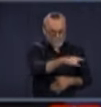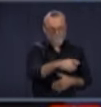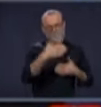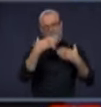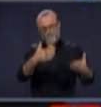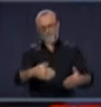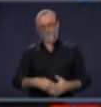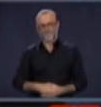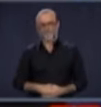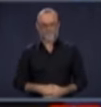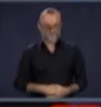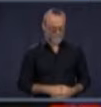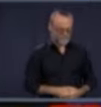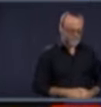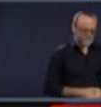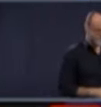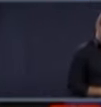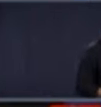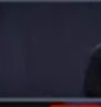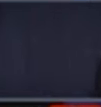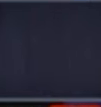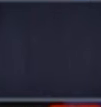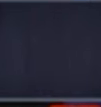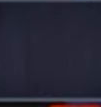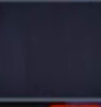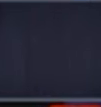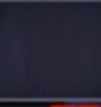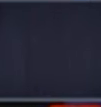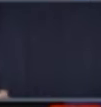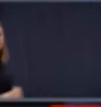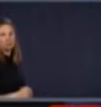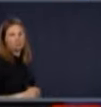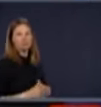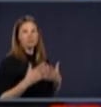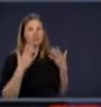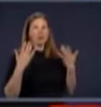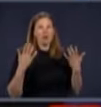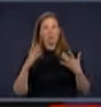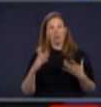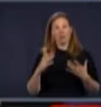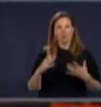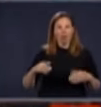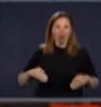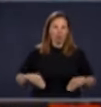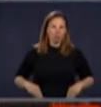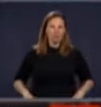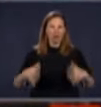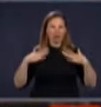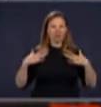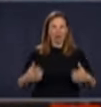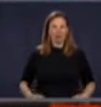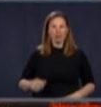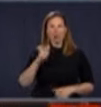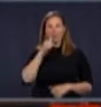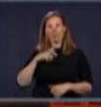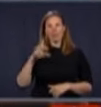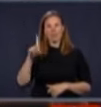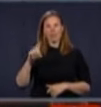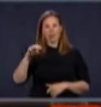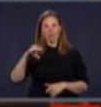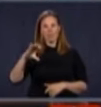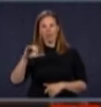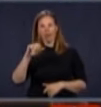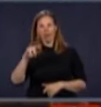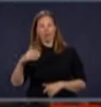sur vous tous. Merci. La parole est à la ministre de la Santé, Danielle Mécane. Merci, M. le Premier ministre.